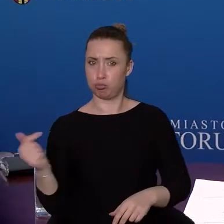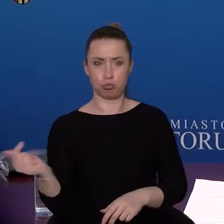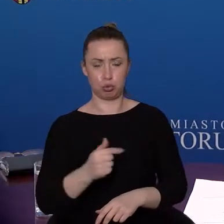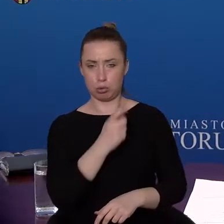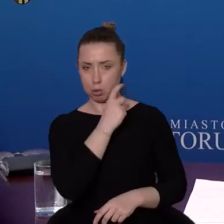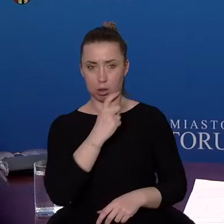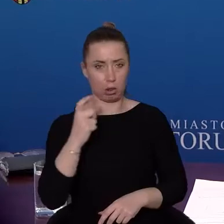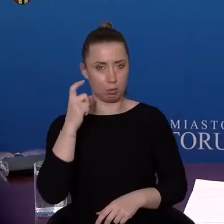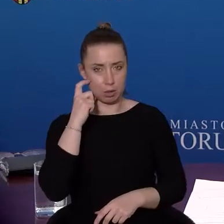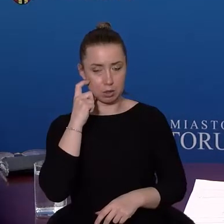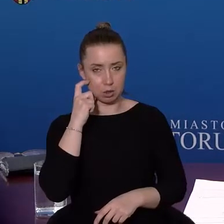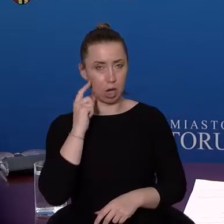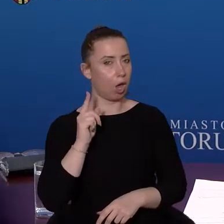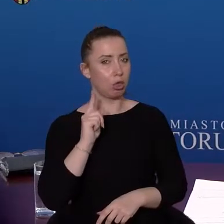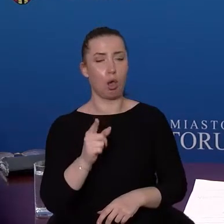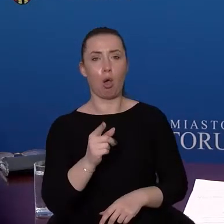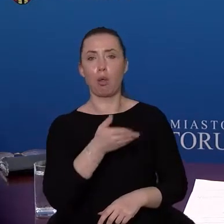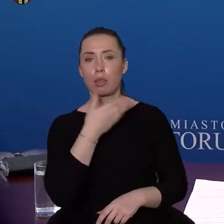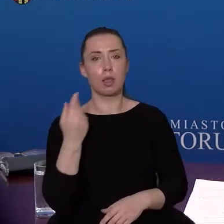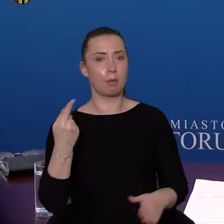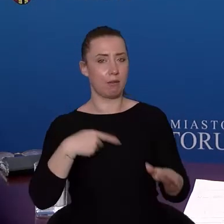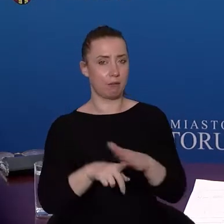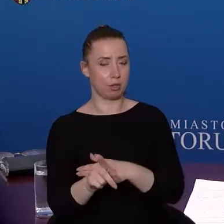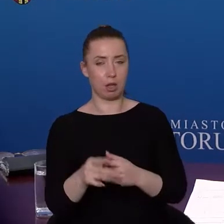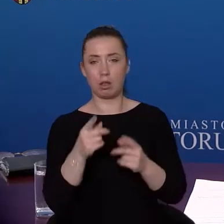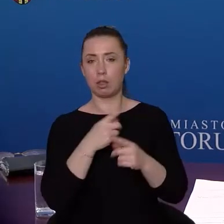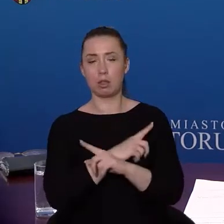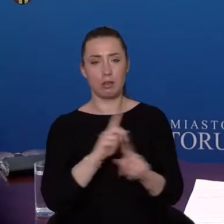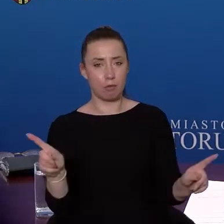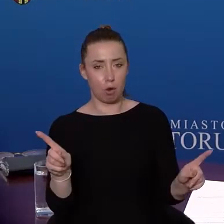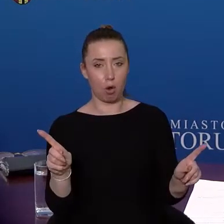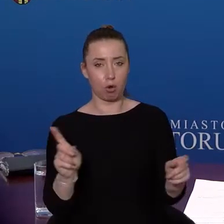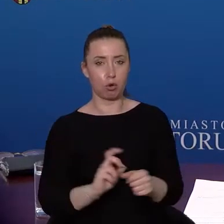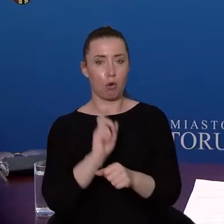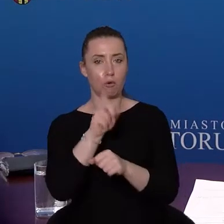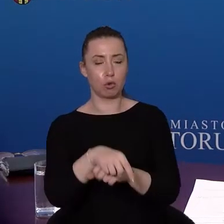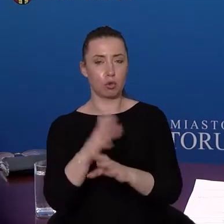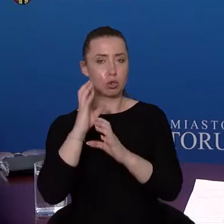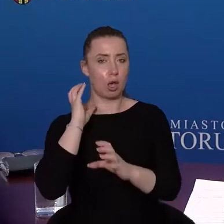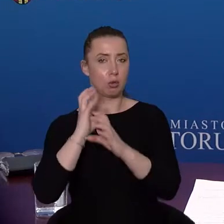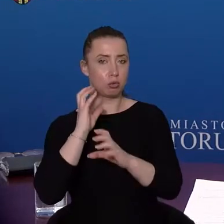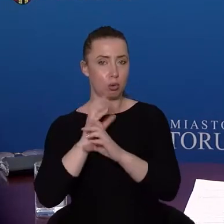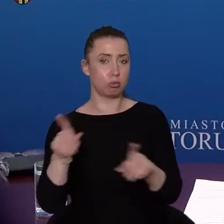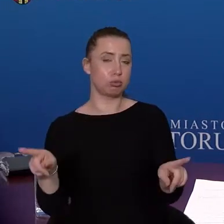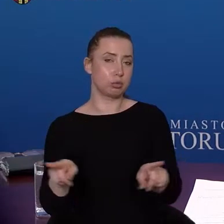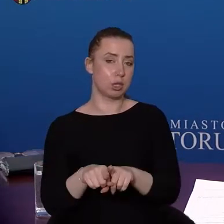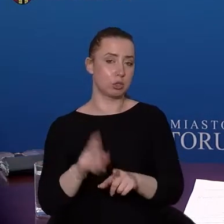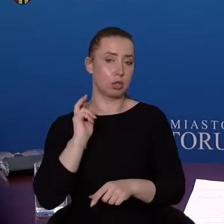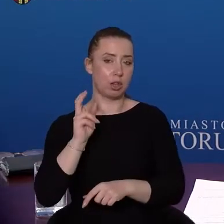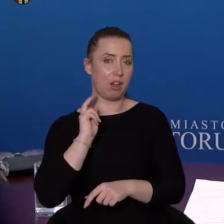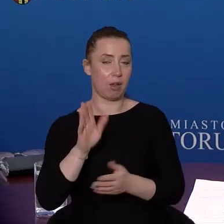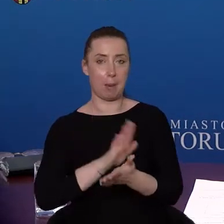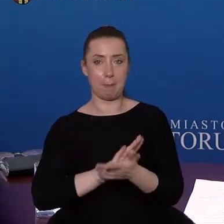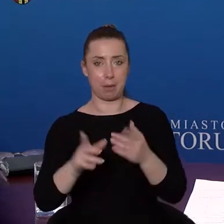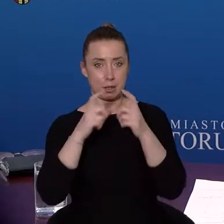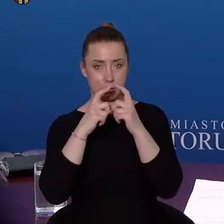transporcie zbiorowym i to jest bezwzględny obowiązek. Nie wolno wsiąść do autobusu czy tramwaju, nie zakładając maseczki.